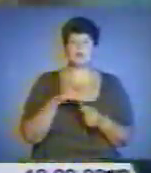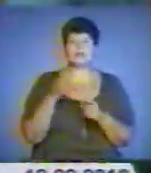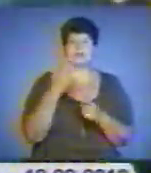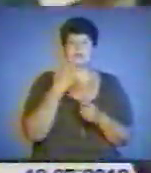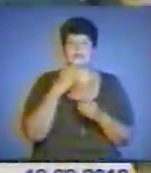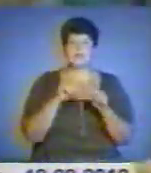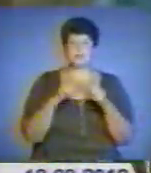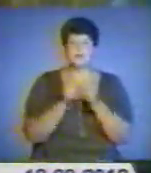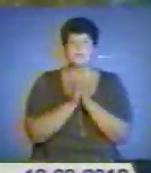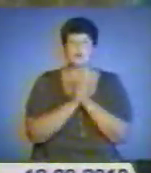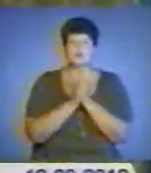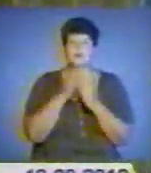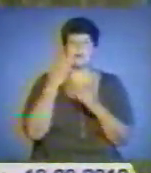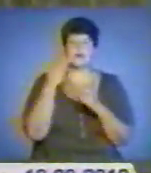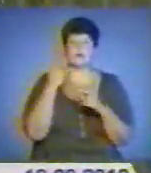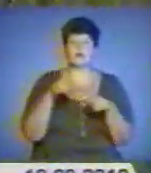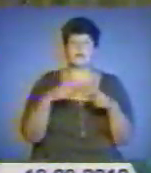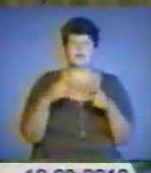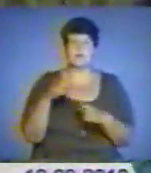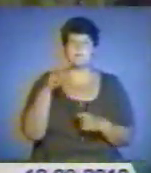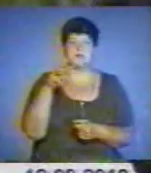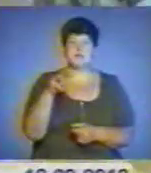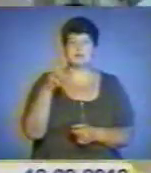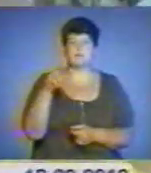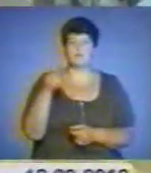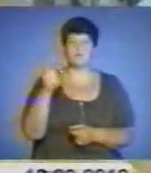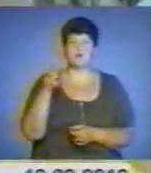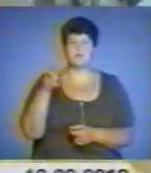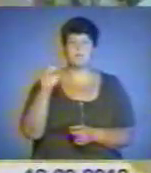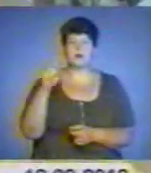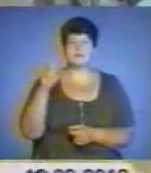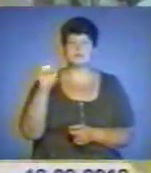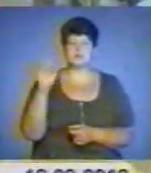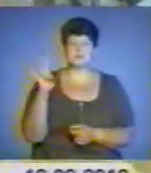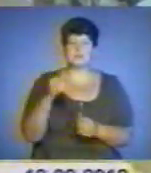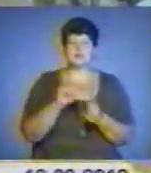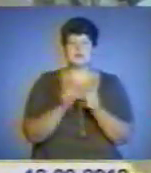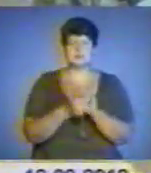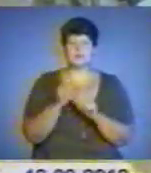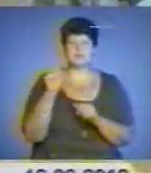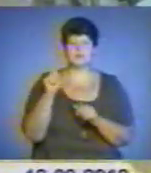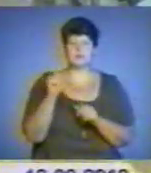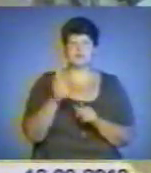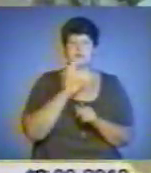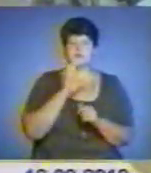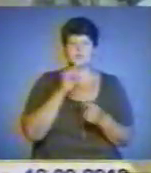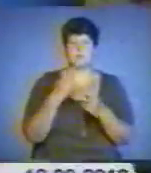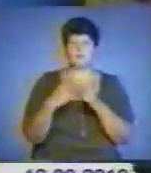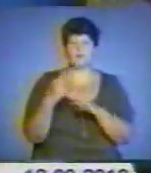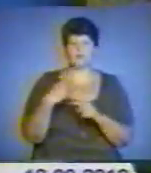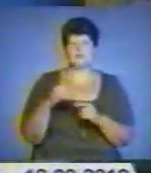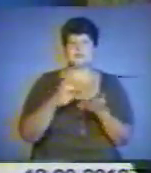просить і для легкоатлетки Марії Пумазан. Нагадаємо, через електронний прорахунок замість золота дівчина повернулася додому із сріблом.